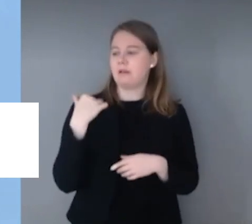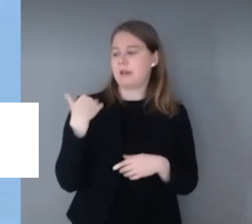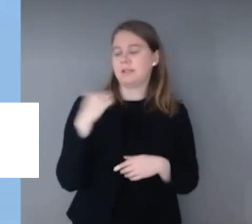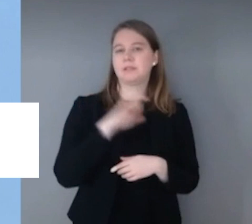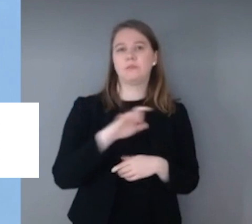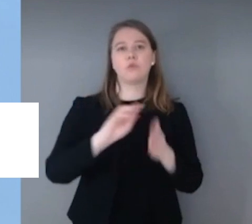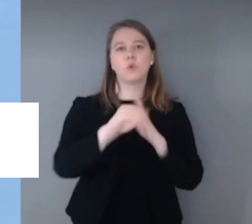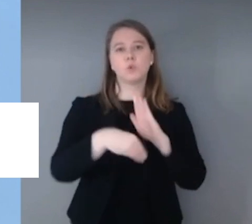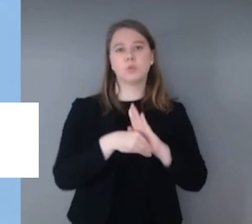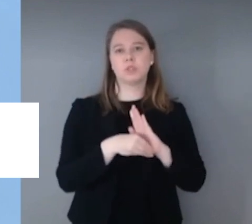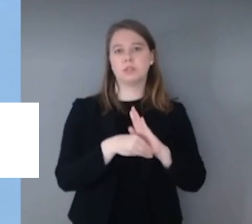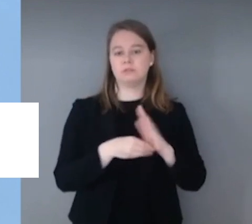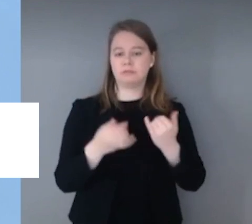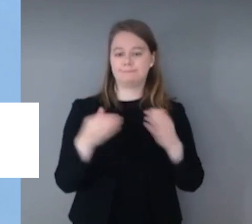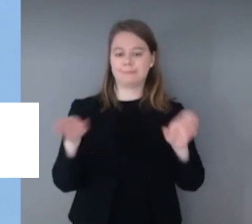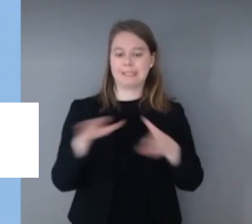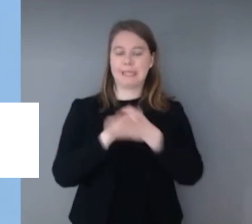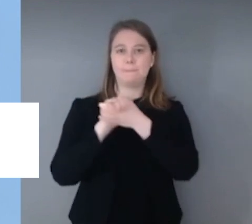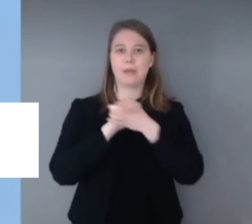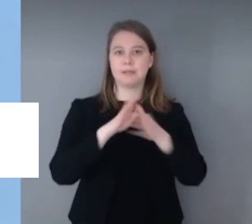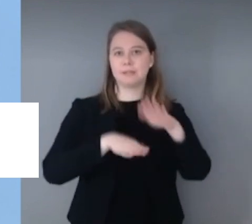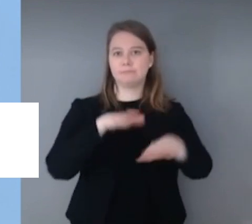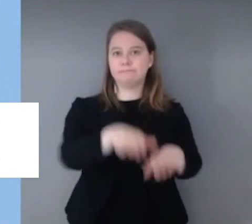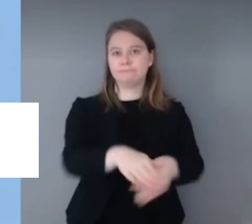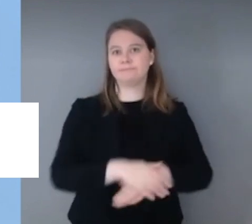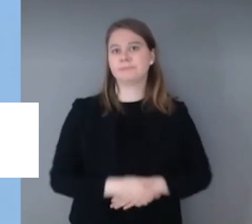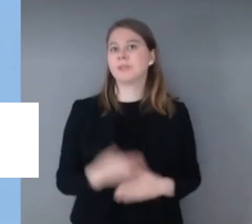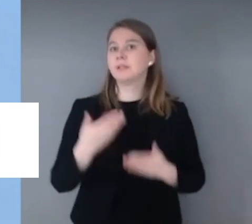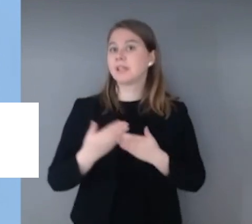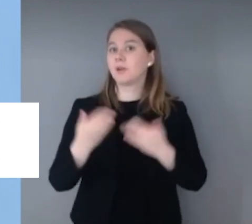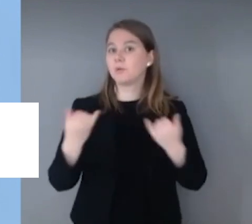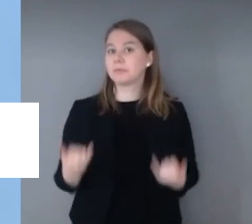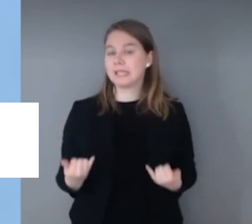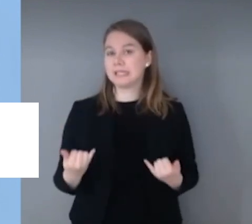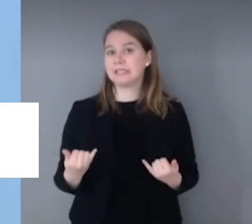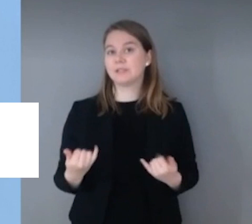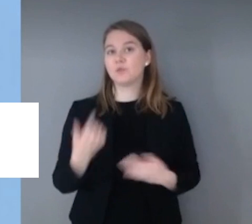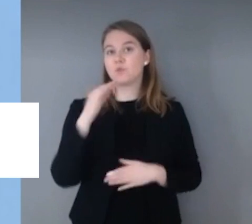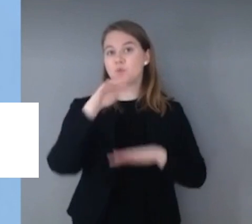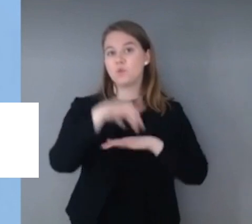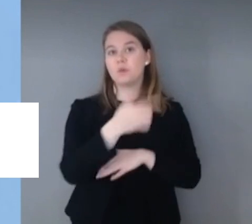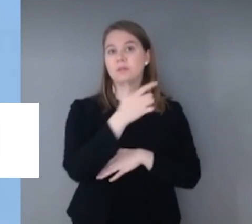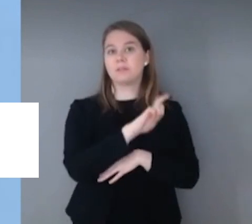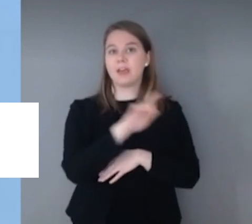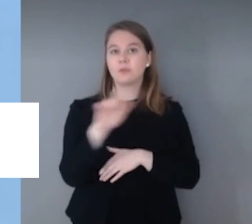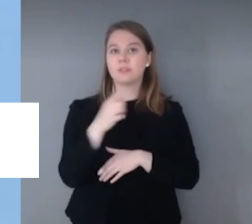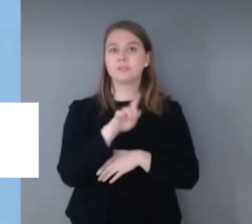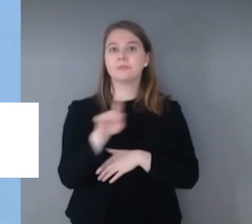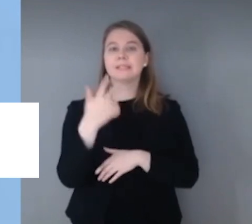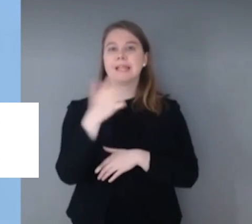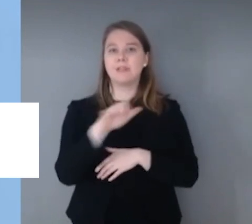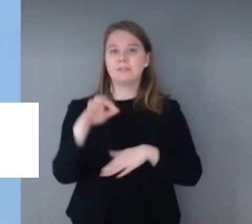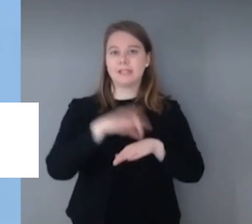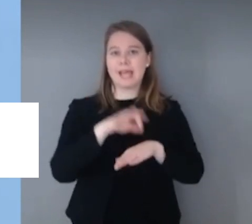Wir haben daher jetzt auch zusätzlich an die über 200 bis 300 Ärztinnen und